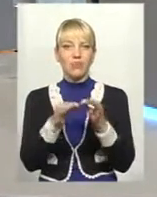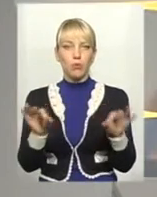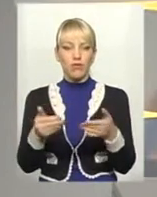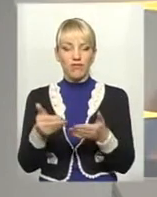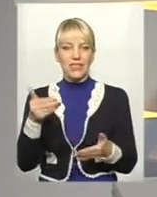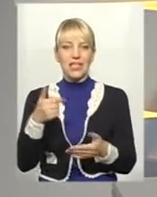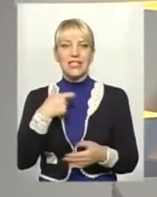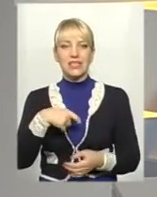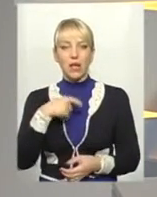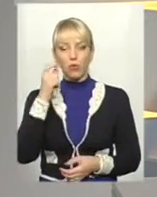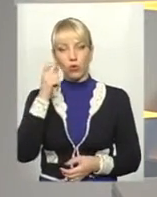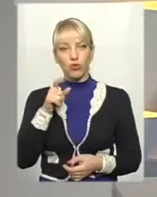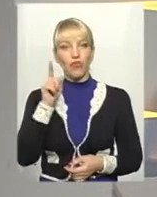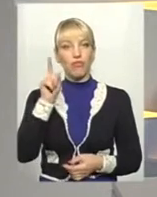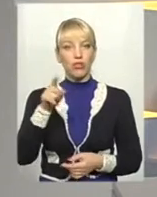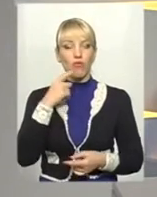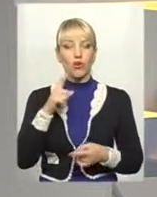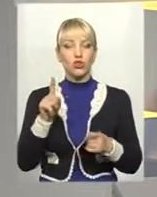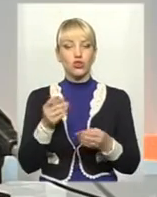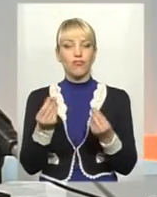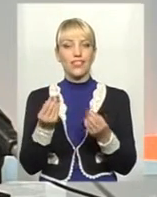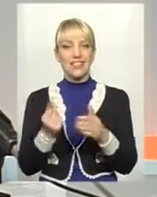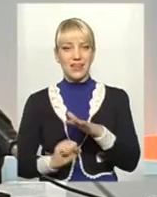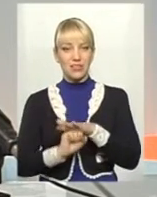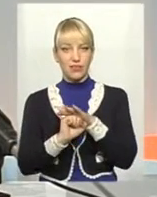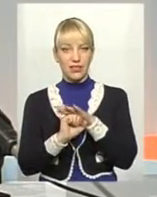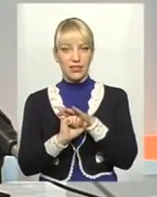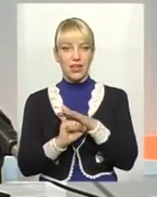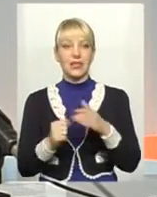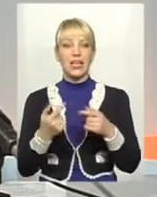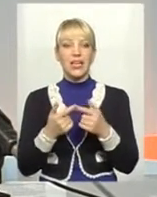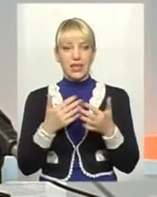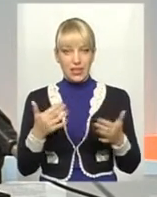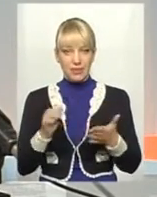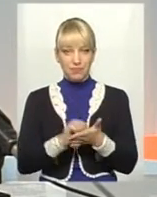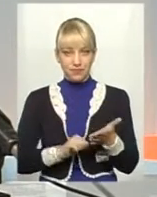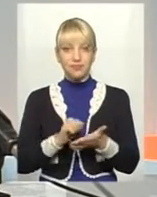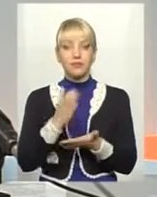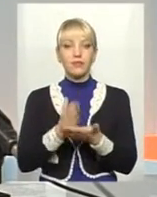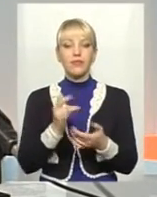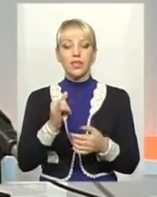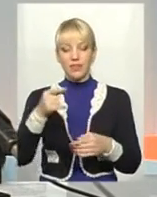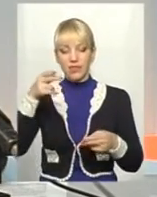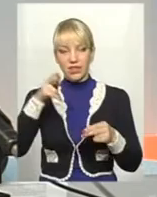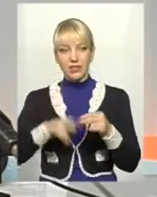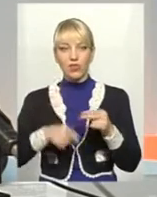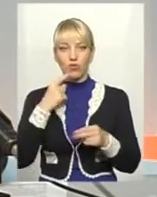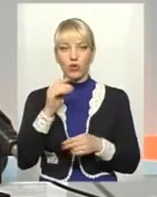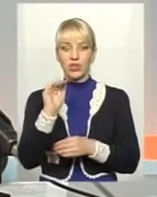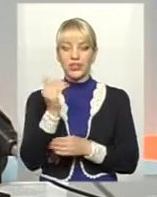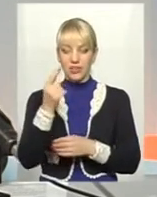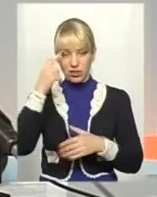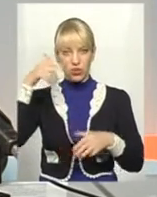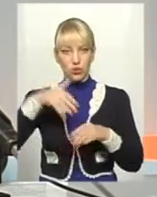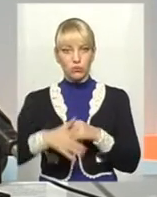обумовлює насамперед фінансовими засадами і так далі. І вказує в кінці малій дитині ясно,